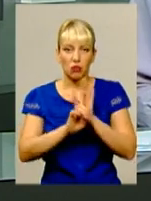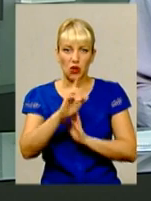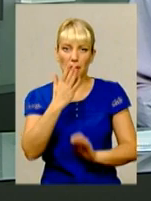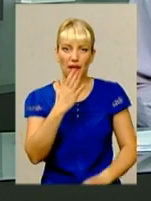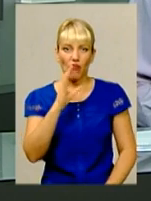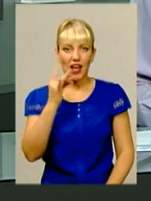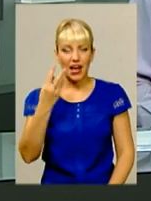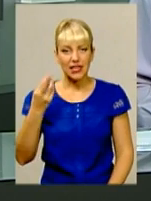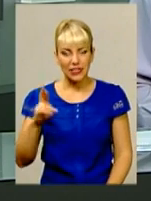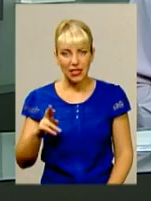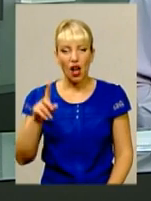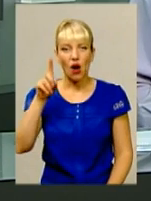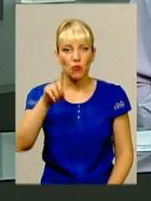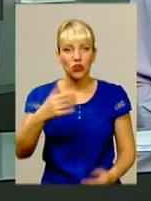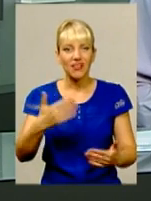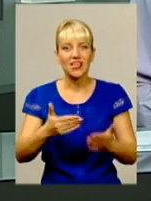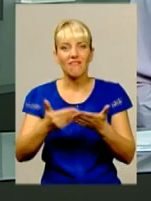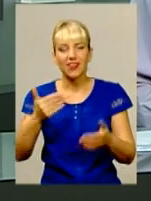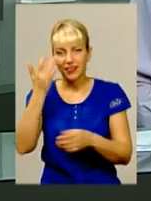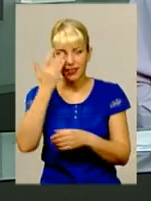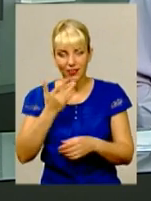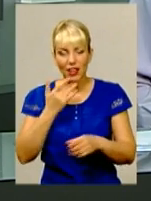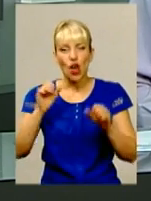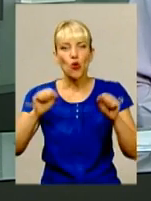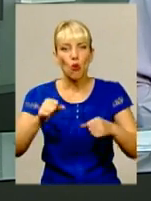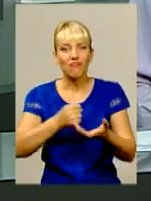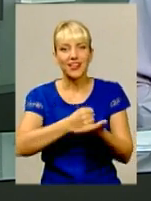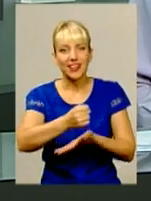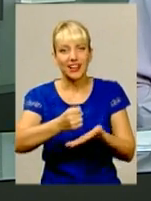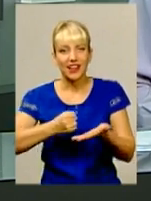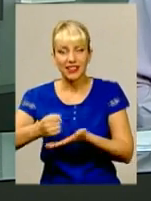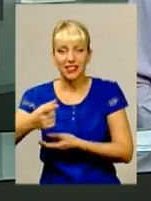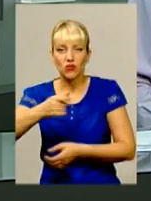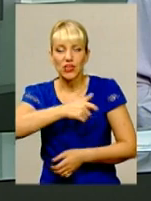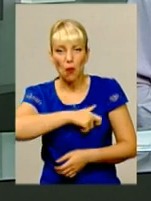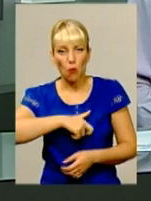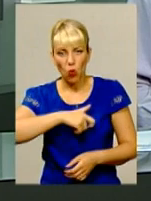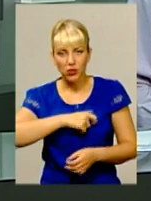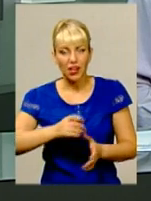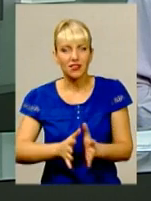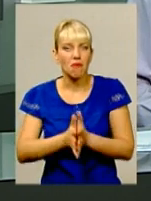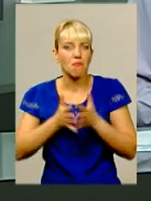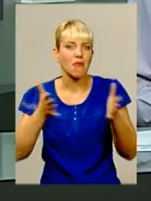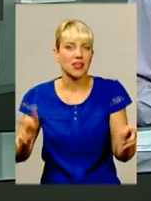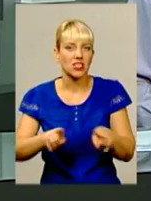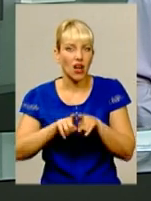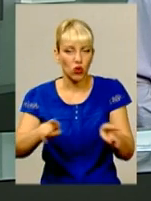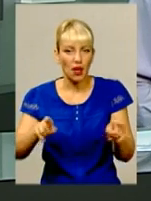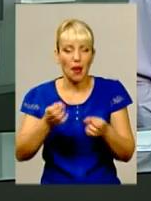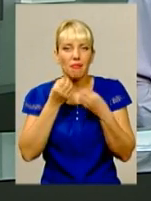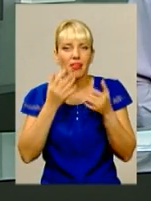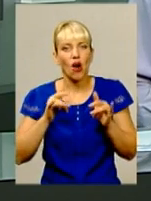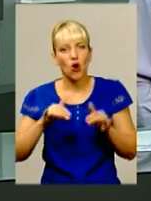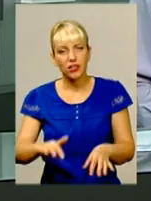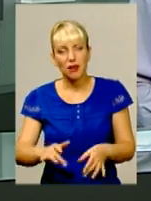вересня. Проте вже від літа ймовірні кандидати на депутатські мандати розгорнули в області масштабну агітацію. Благодійність,